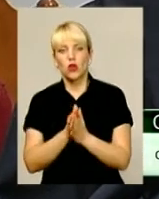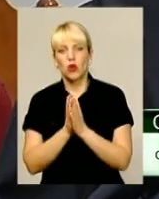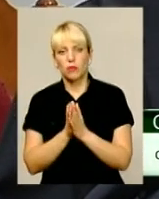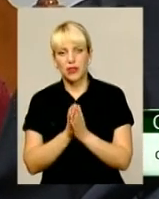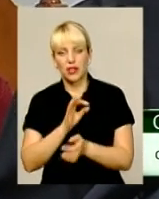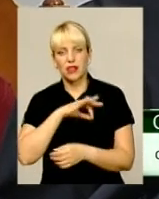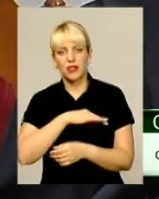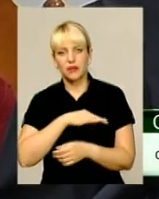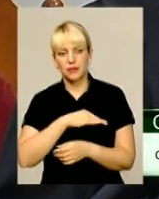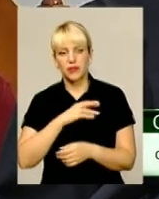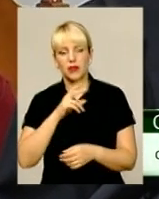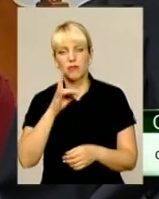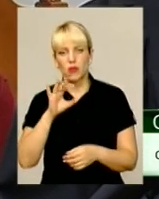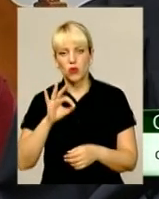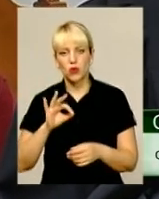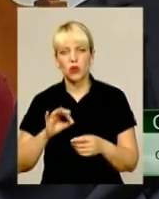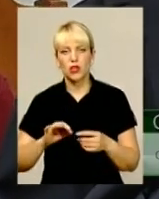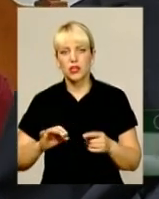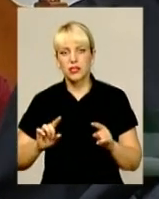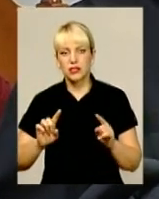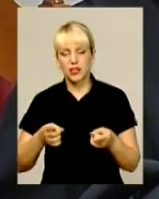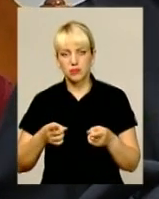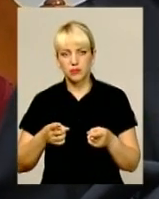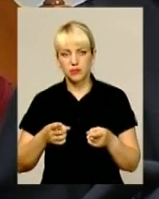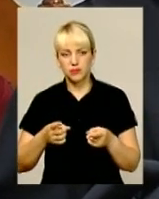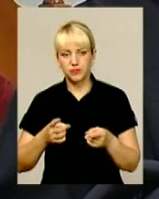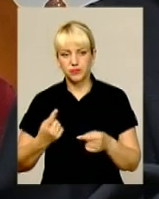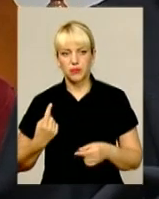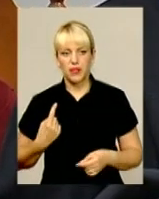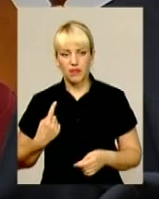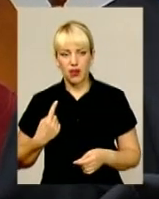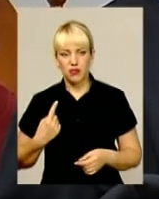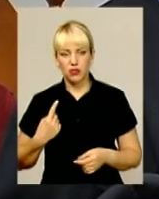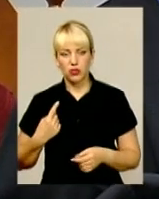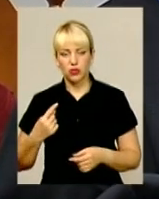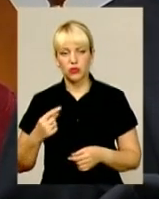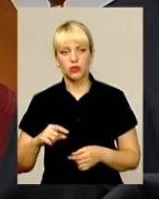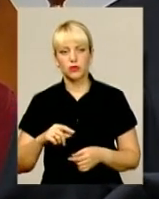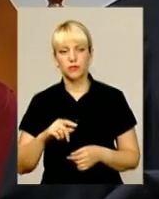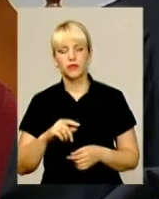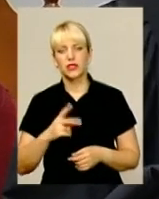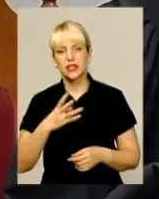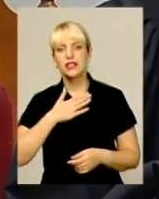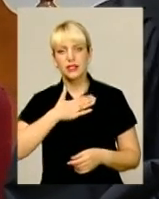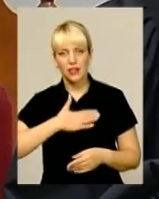Пераджияна про застосування запобіжного заходу у вигляді тримання під вартою відносно Д'яченка задовольнити. Застосувати